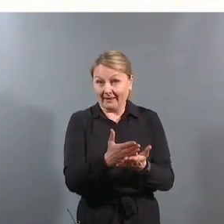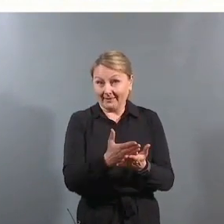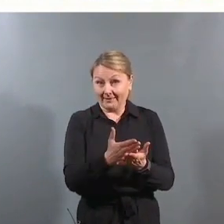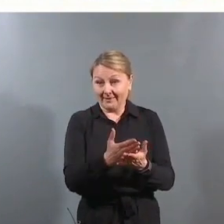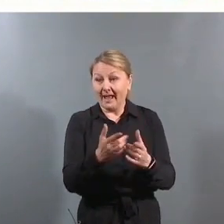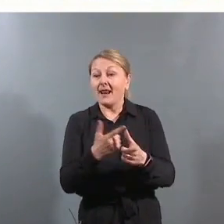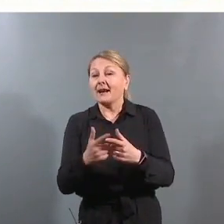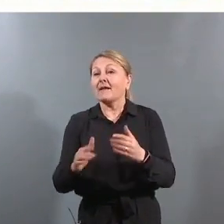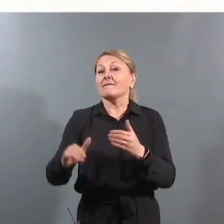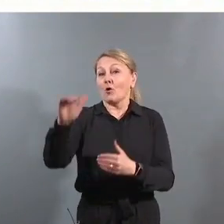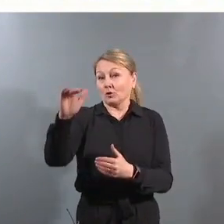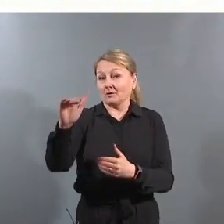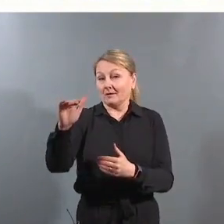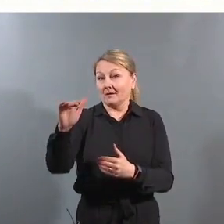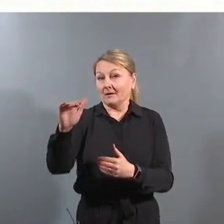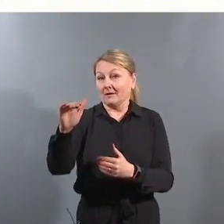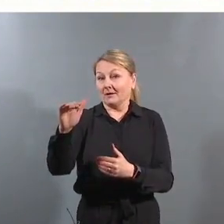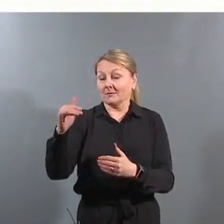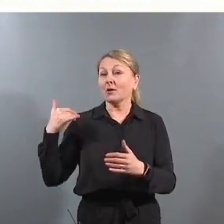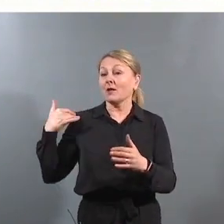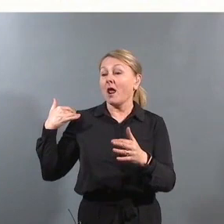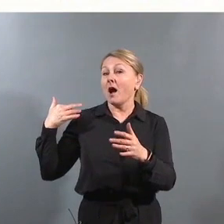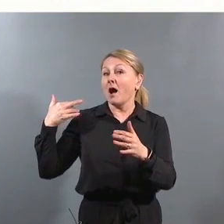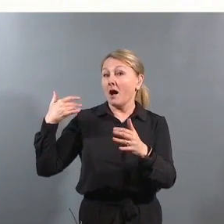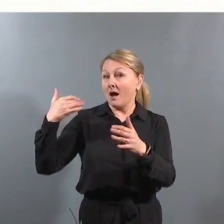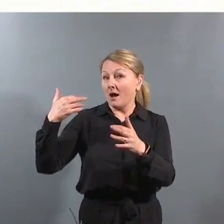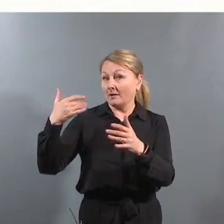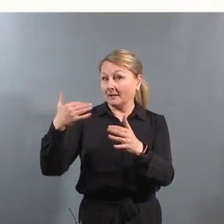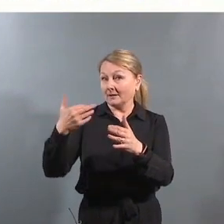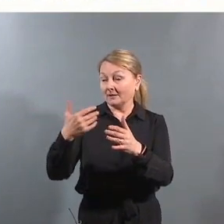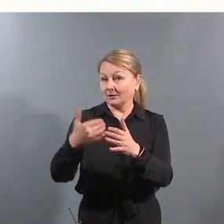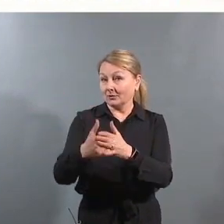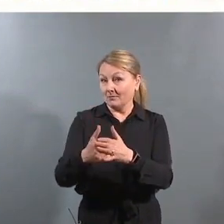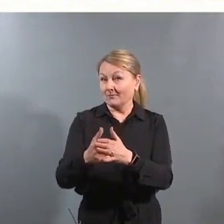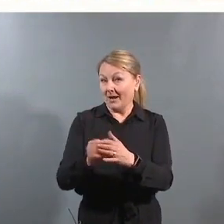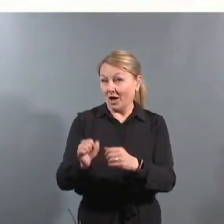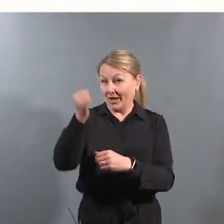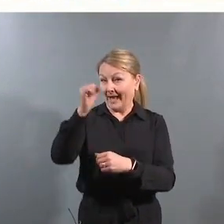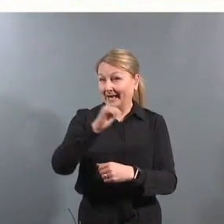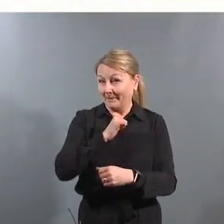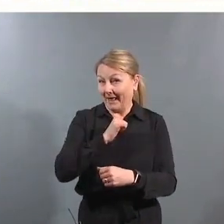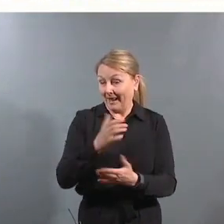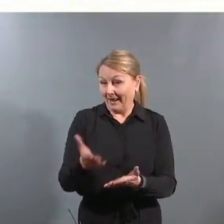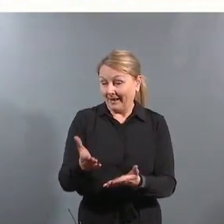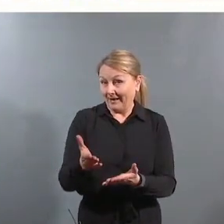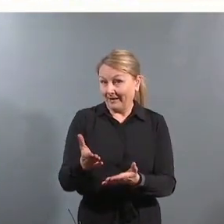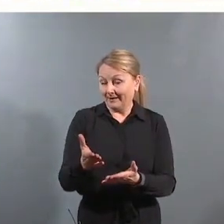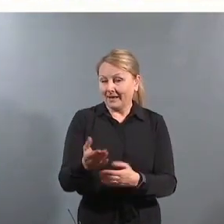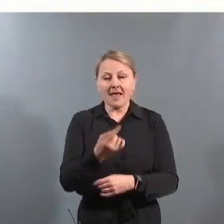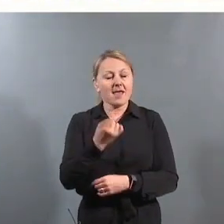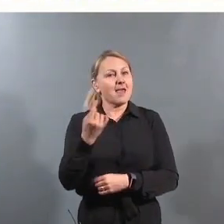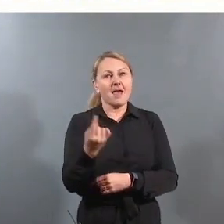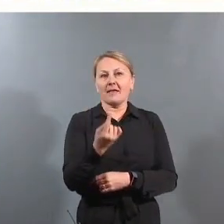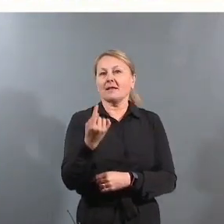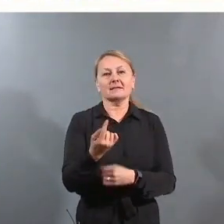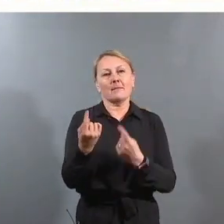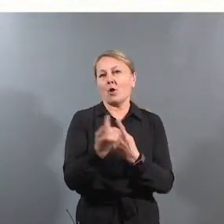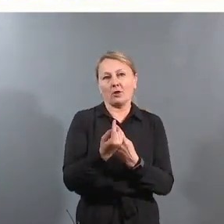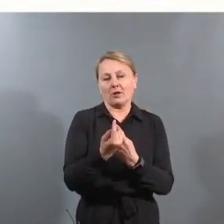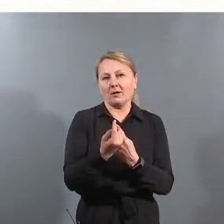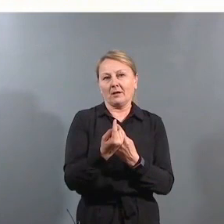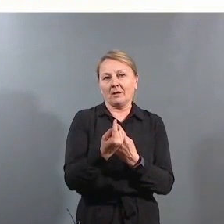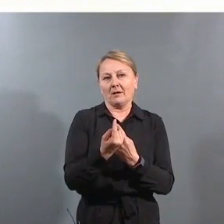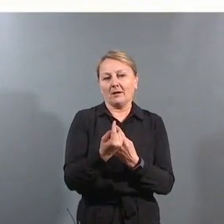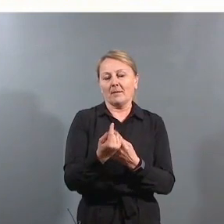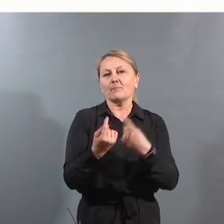eller de voksne som da har hatt et langt liv som karrierekriminell, det er ikke én eneste jeg har møtt, bortsett fra